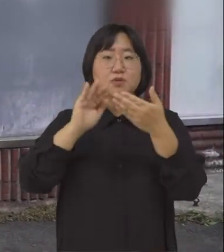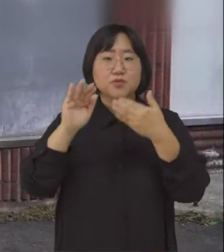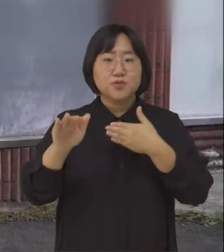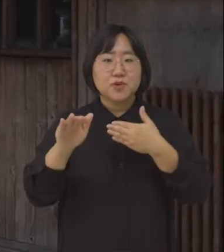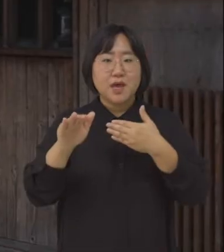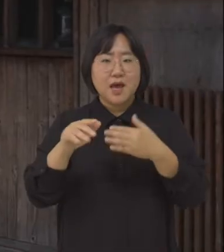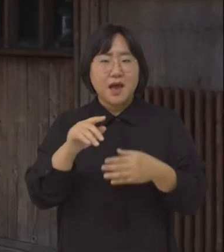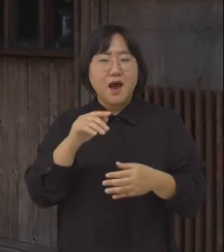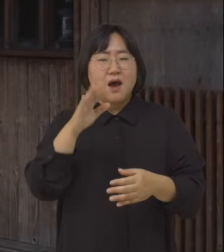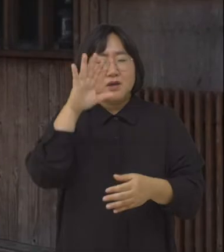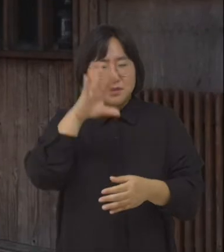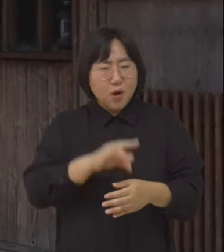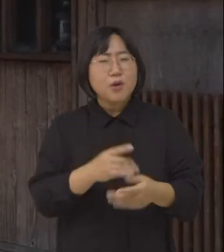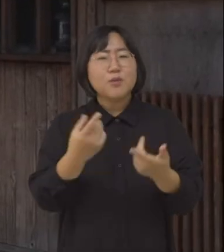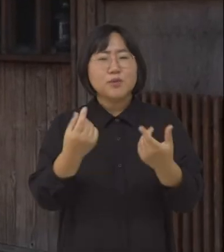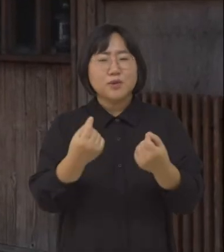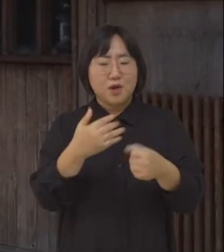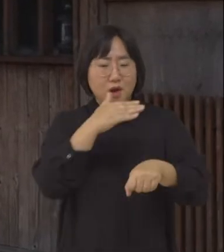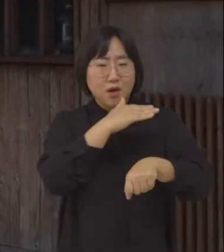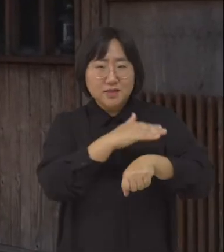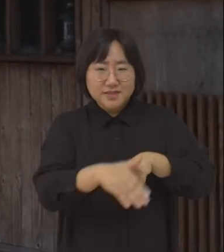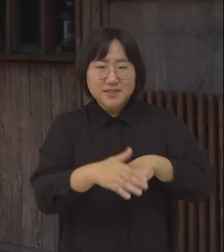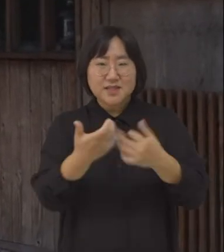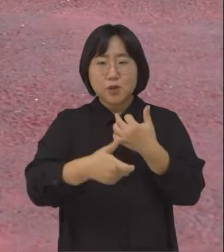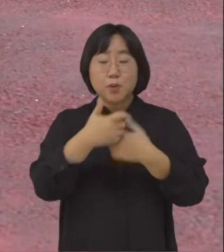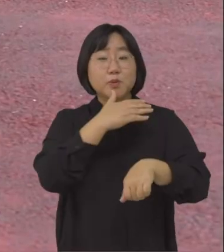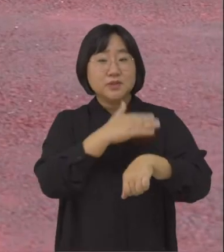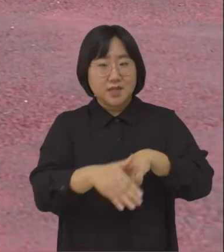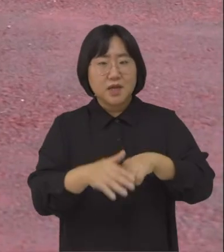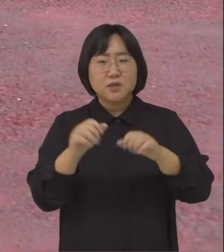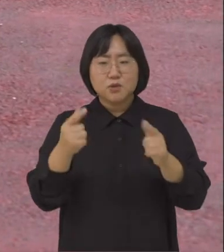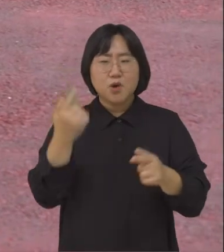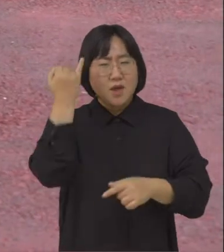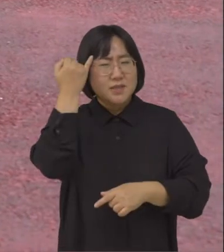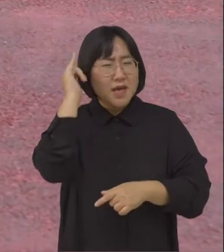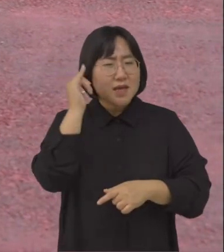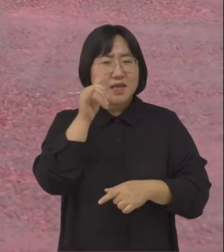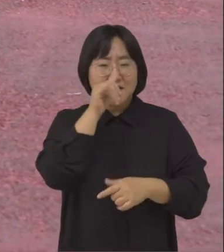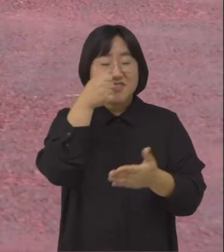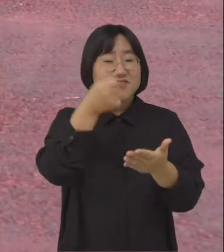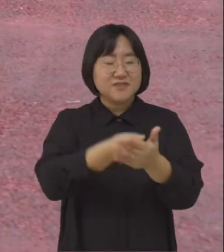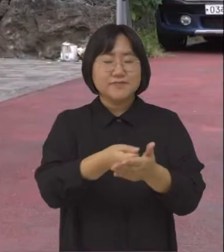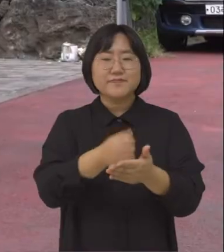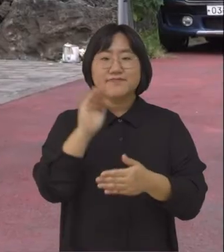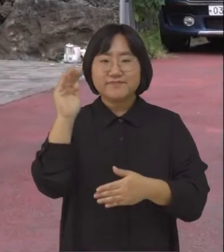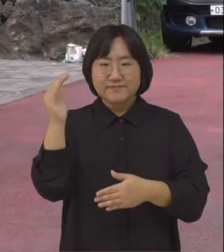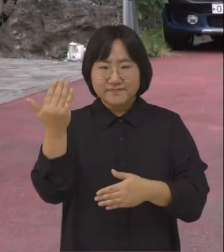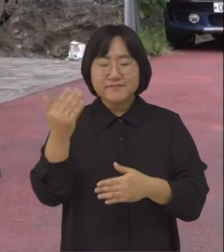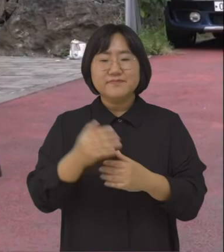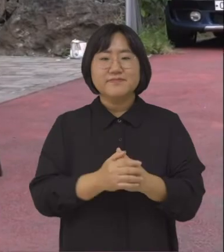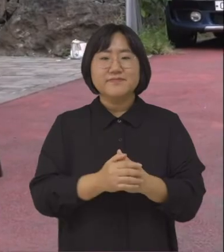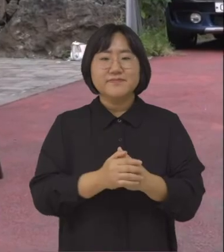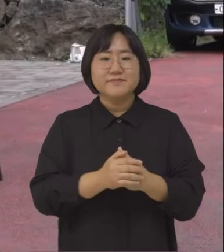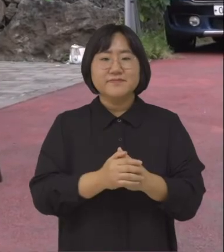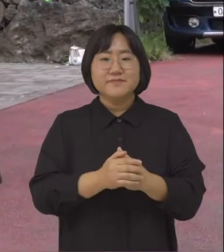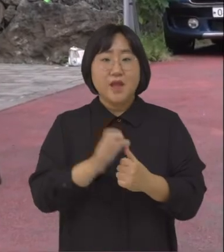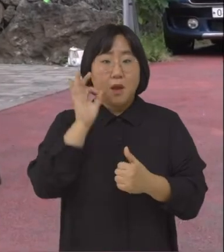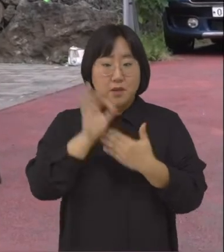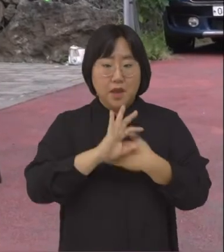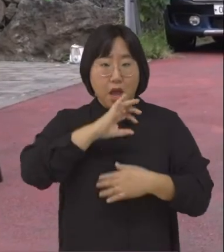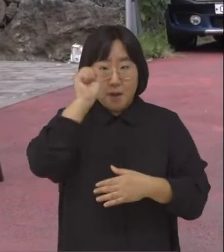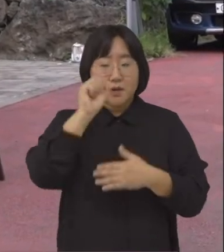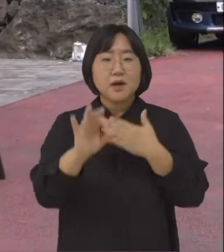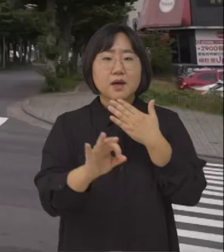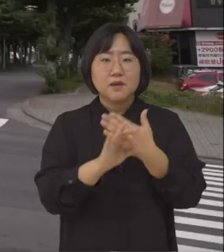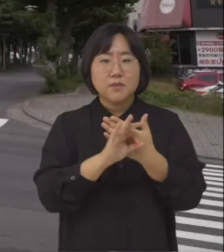가장 서귀포다운 간판, 조화롭고 창의적인 간판 등을 최종 선정할 예정인데요. 선정된